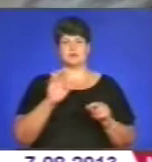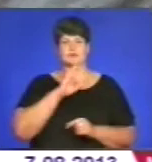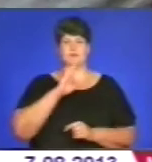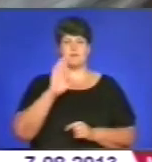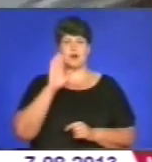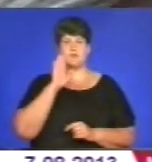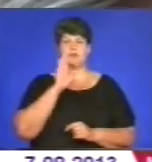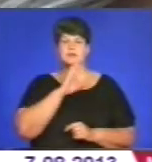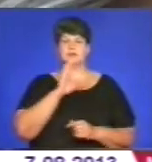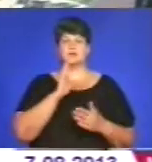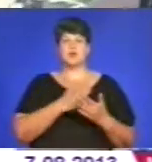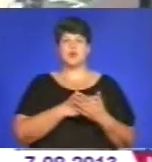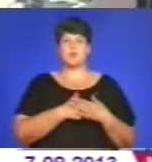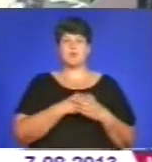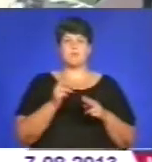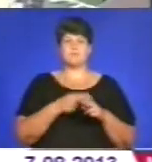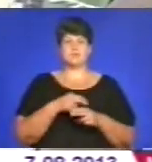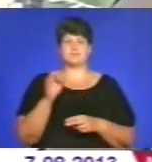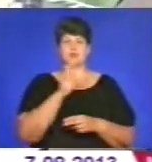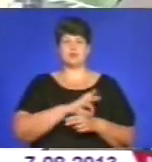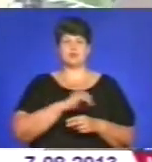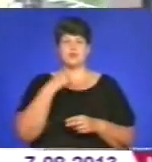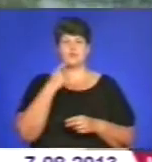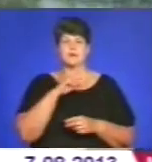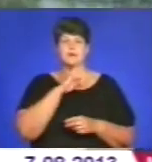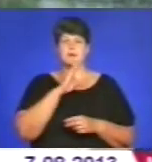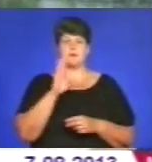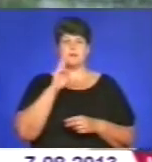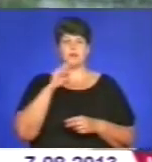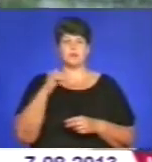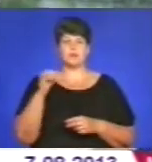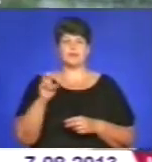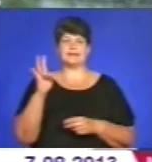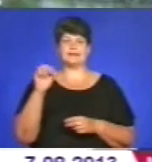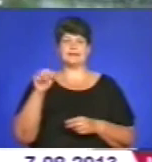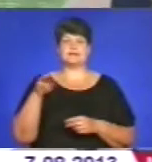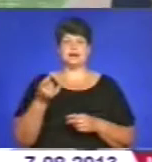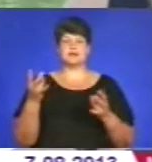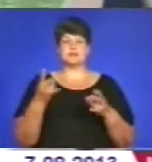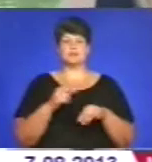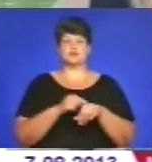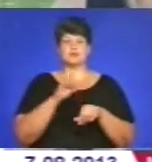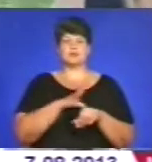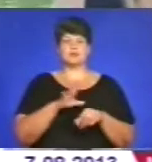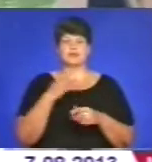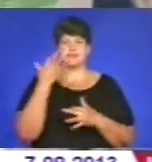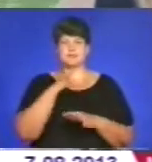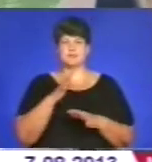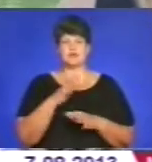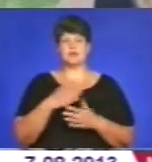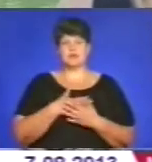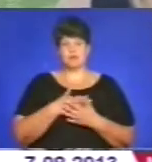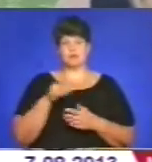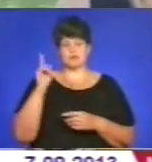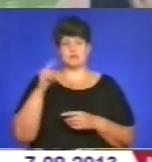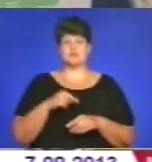Материнська любов безкорислива, каже мама Юлії Наталя. Проте важливо, щоб почуття не були сліпими. Я її люблю, а вона це відчуває.